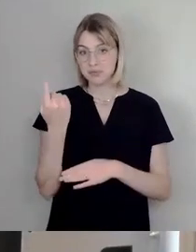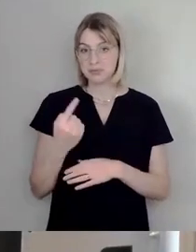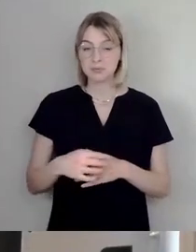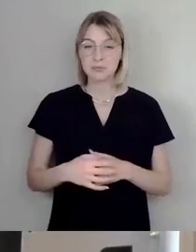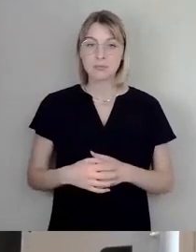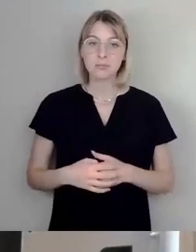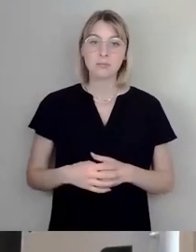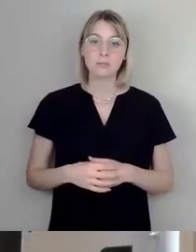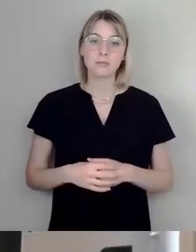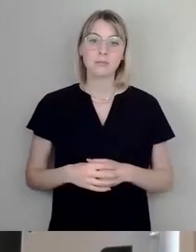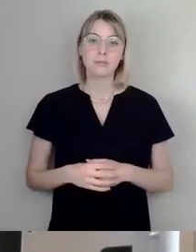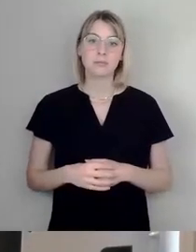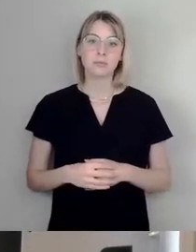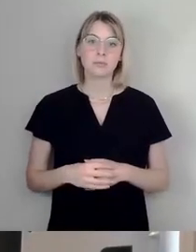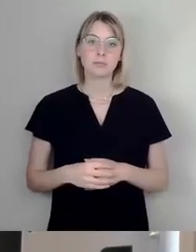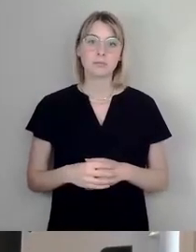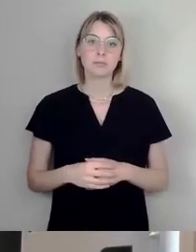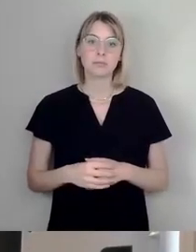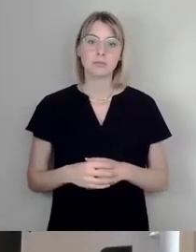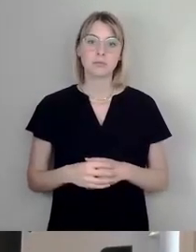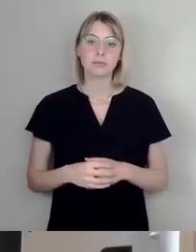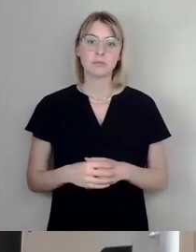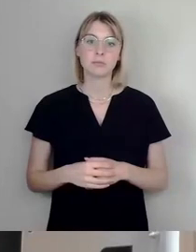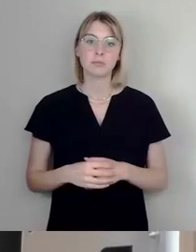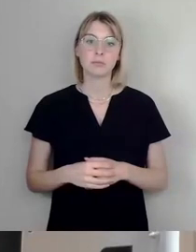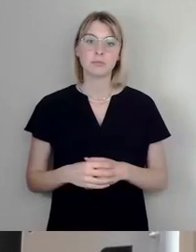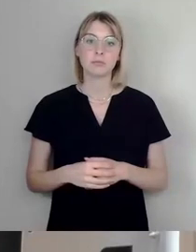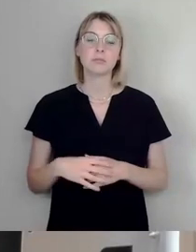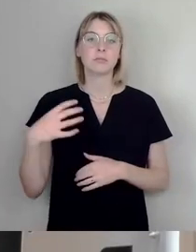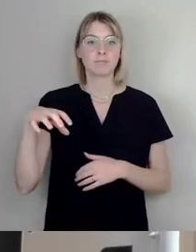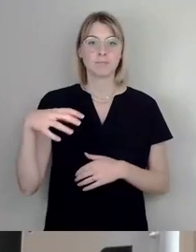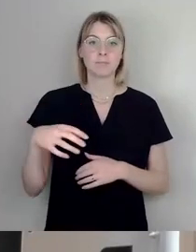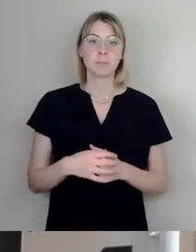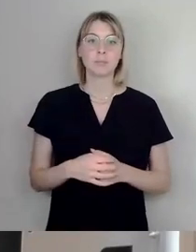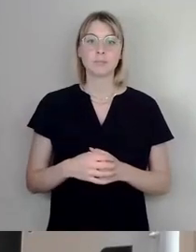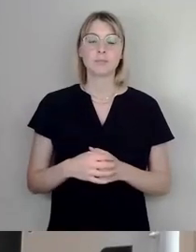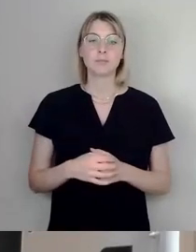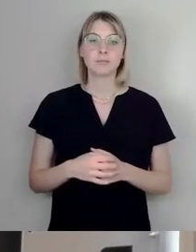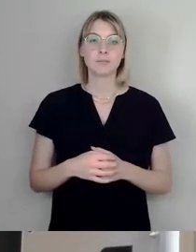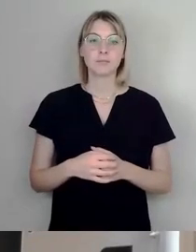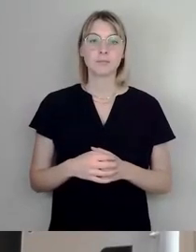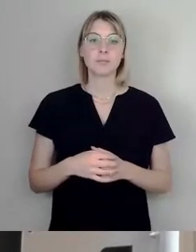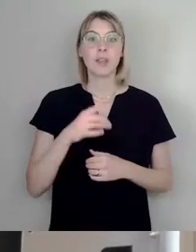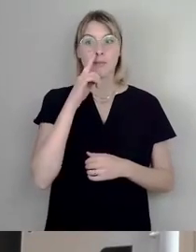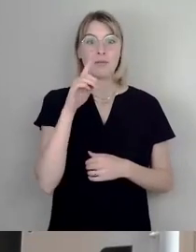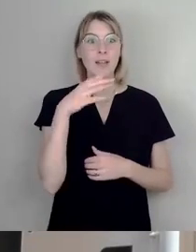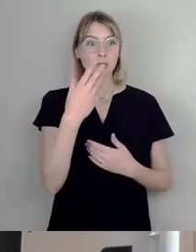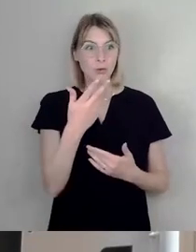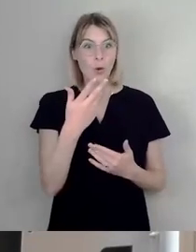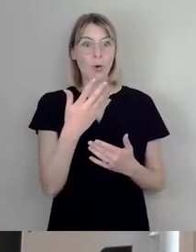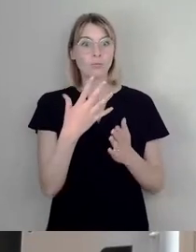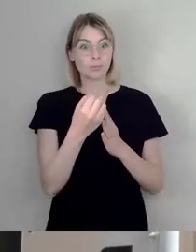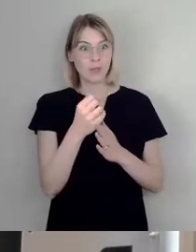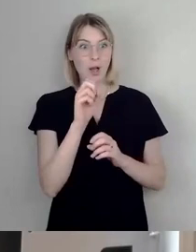Wenn das Rumpelstilzchen beim Namen genannt wird, dann fängt es an, temperamentvoll zu werden. Danke, Herr Schmielig.